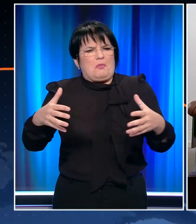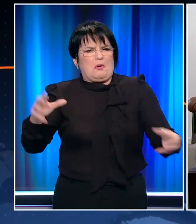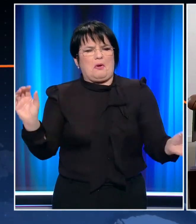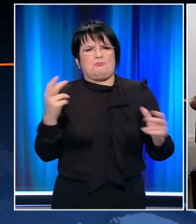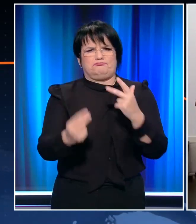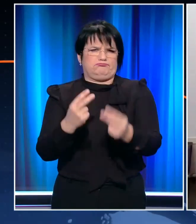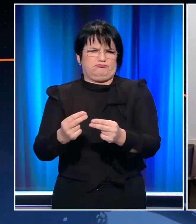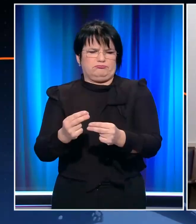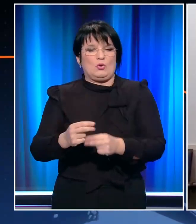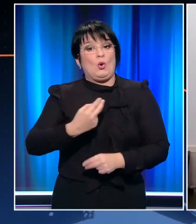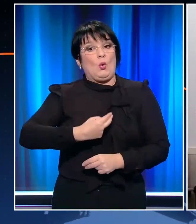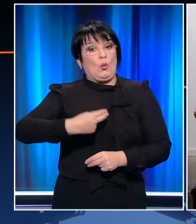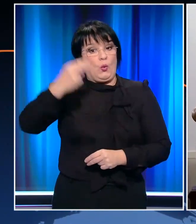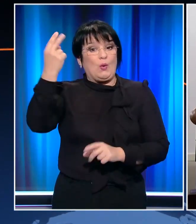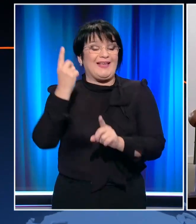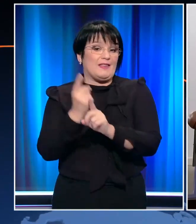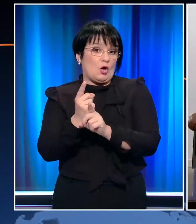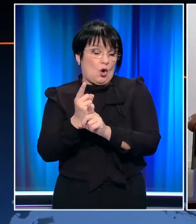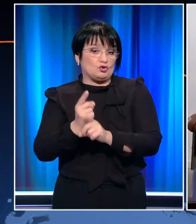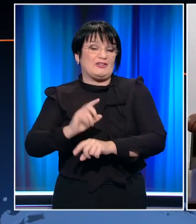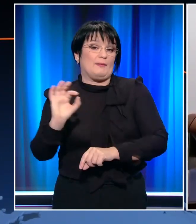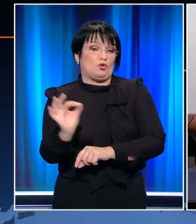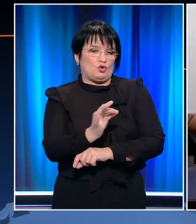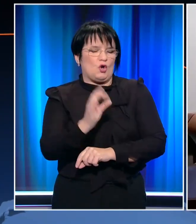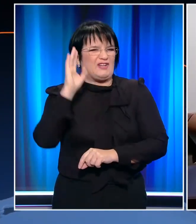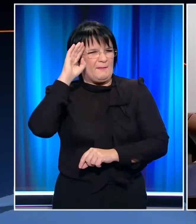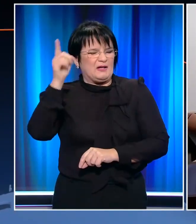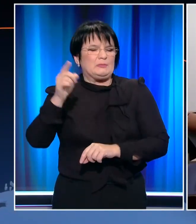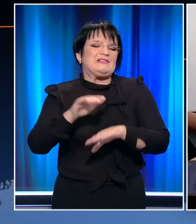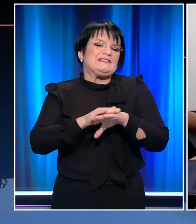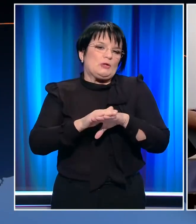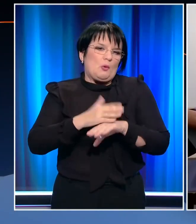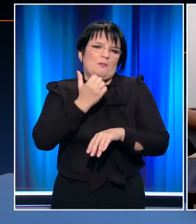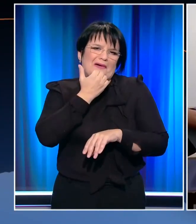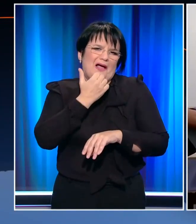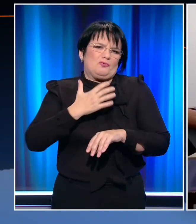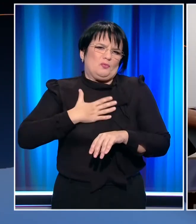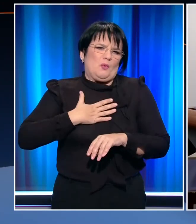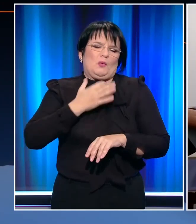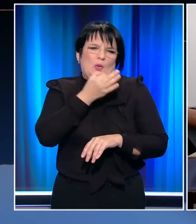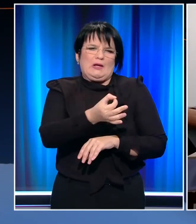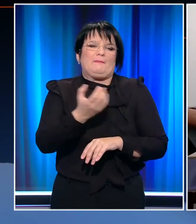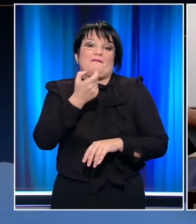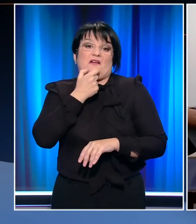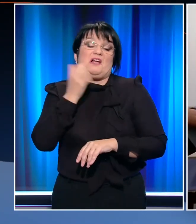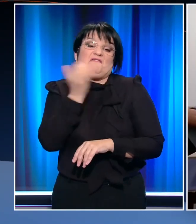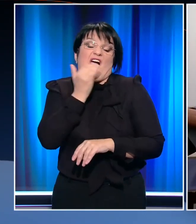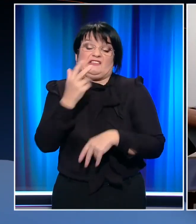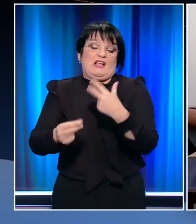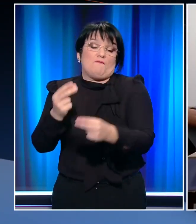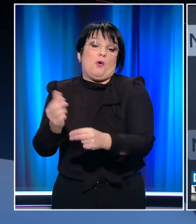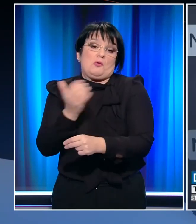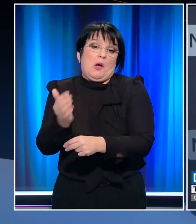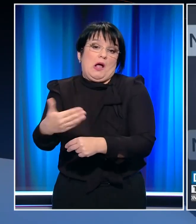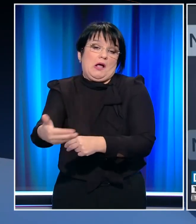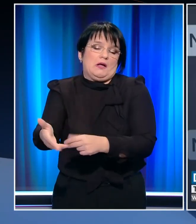Ο κορυφαίος Αμερικανός λοιμοξιολόγος Αντώνη Φάουτσι δεν σταματά να ζητά συγγνώμη για την υπόνοια που άφησε πως οι Βρετανοί βιάστηκαν με το